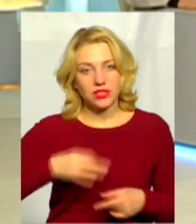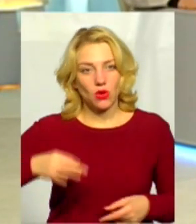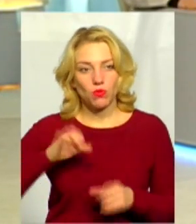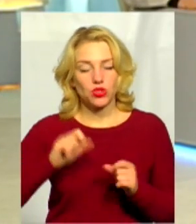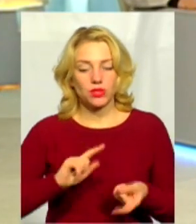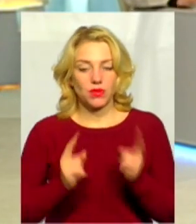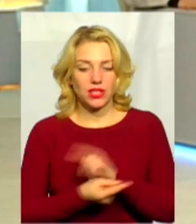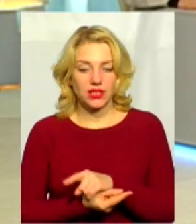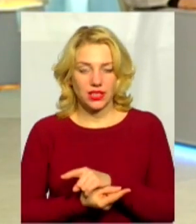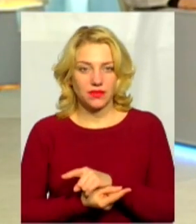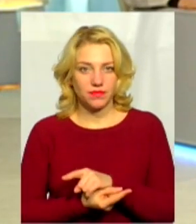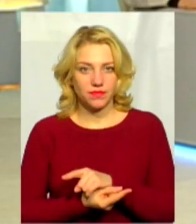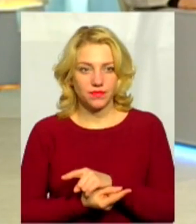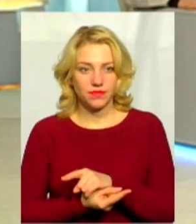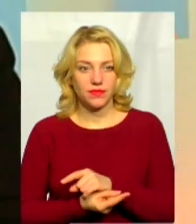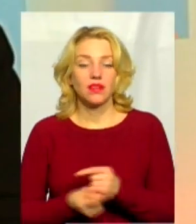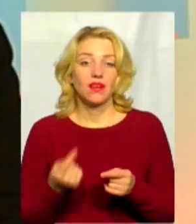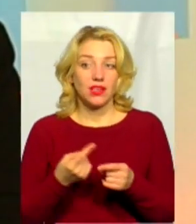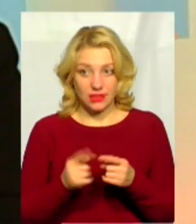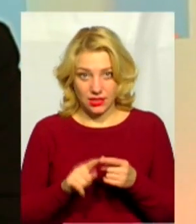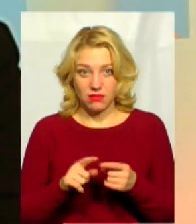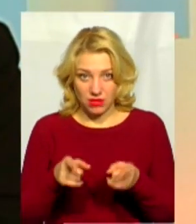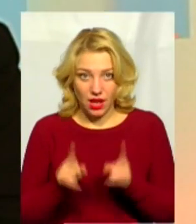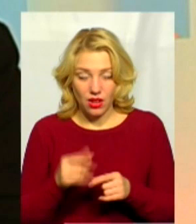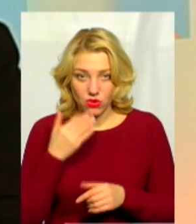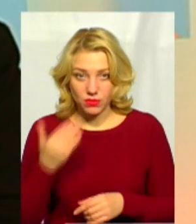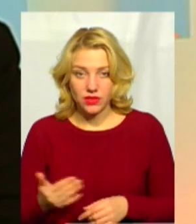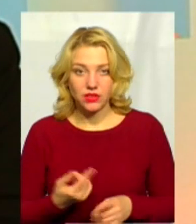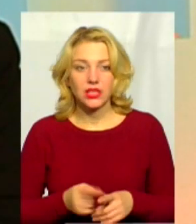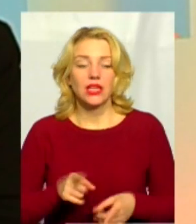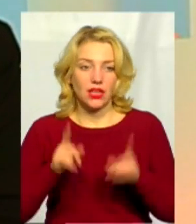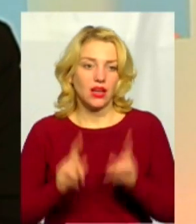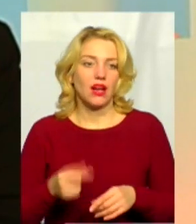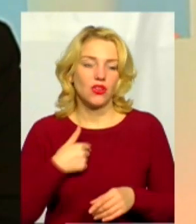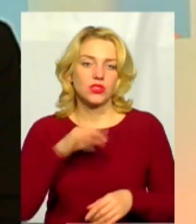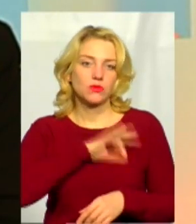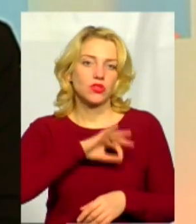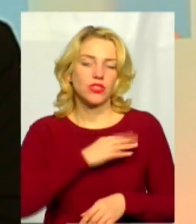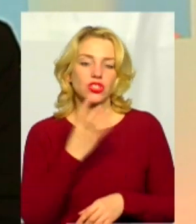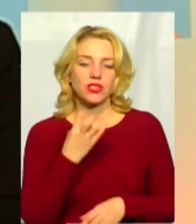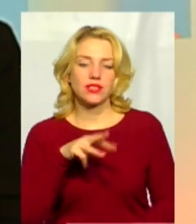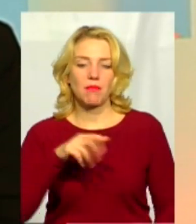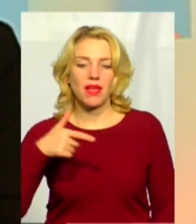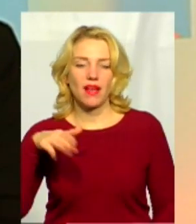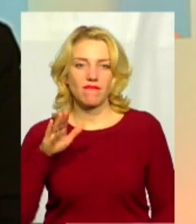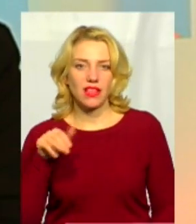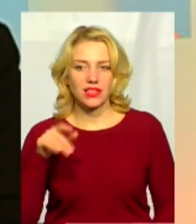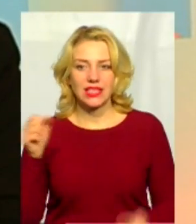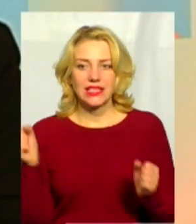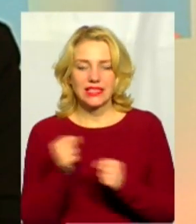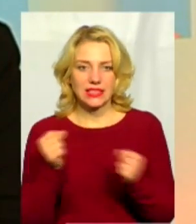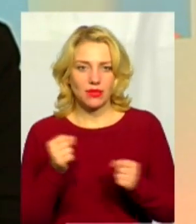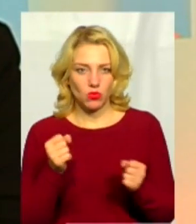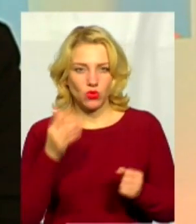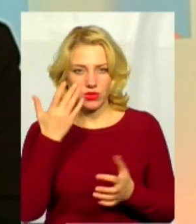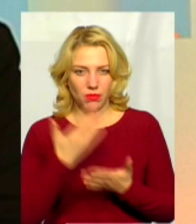може перейти? Чи це реально? Це дуже реально, враховуючи, що наше пік васпоживання близько 400 мегават на область, всю область, це коли взимку нам дуже треба